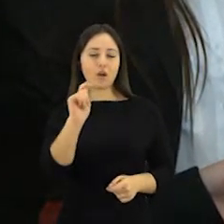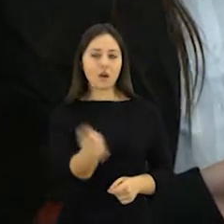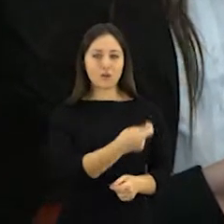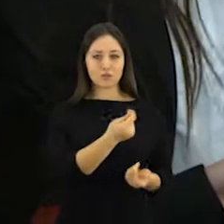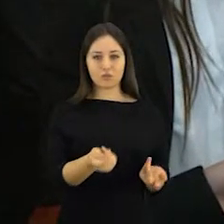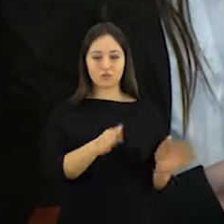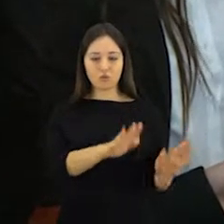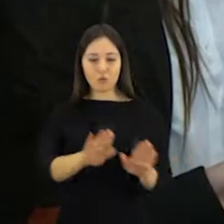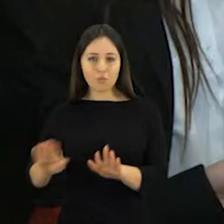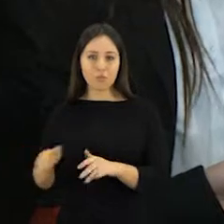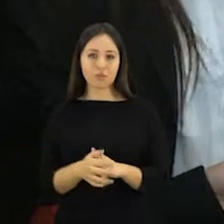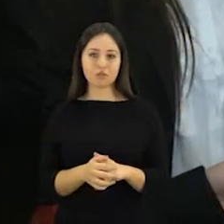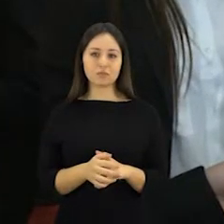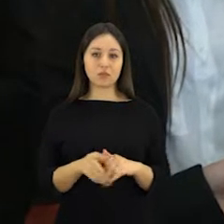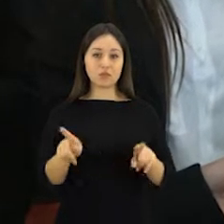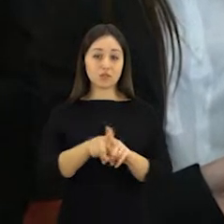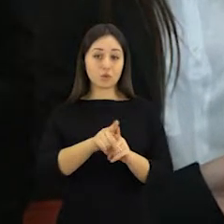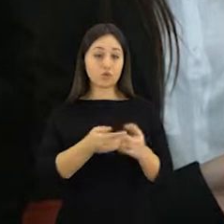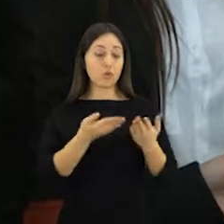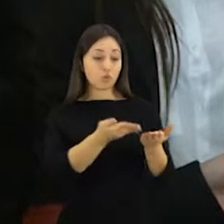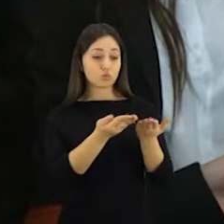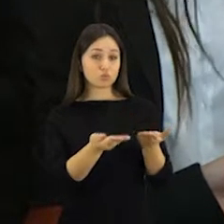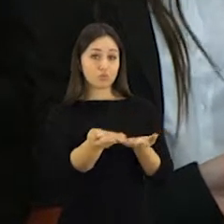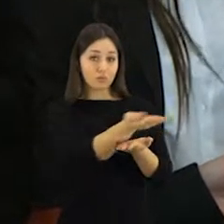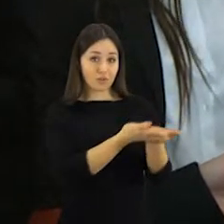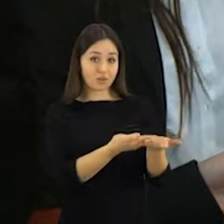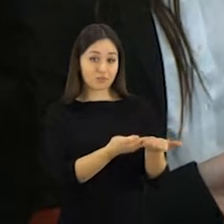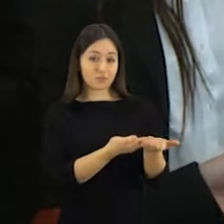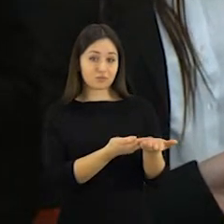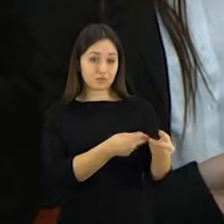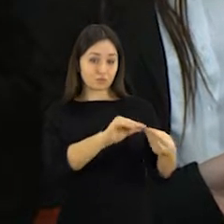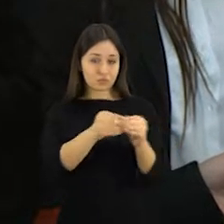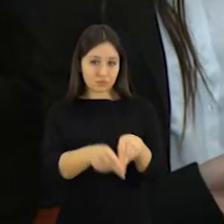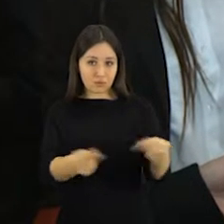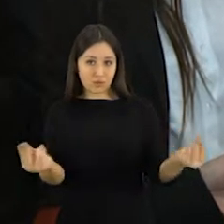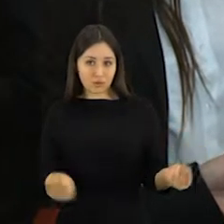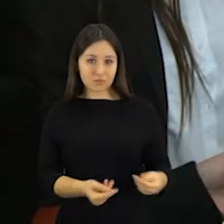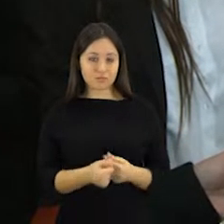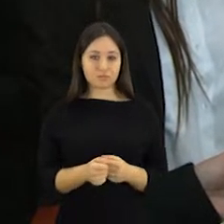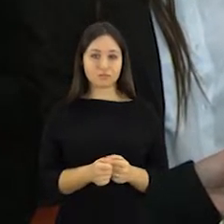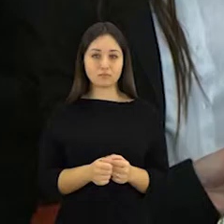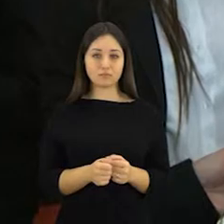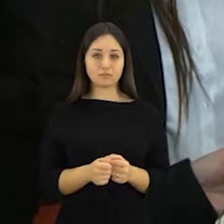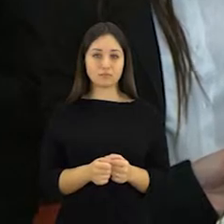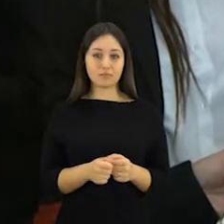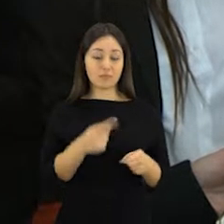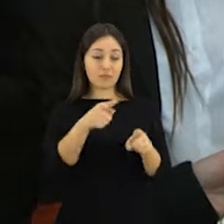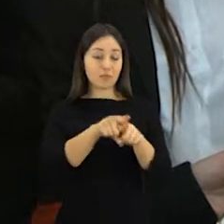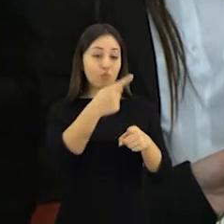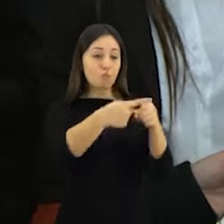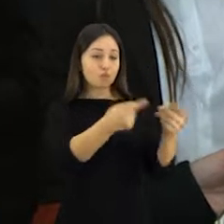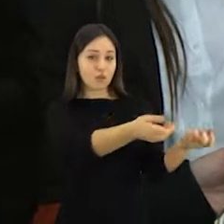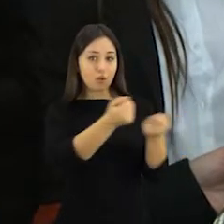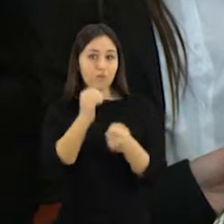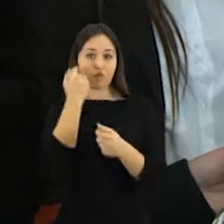aukcionai mugės. Taip pat esame sudarę sutartį su duonos kepikla ir iš juo